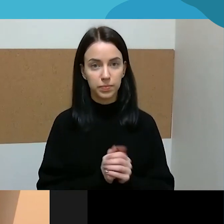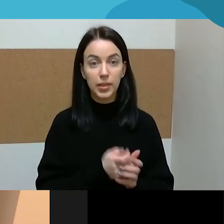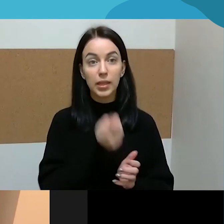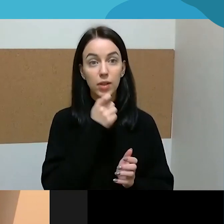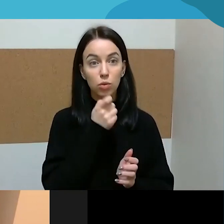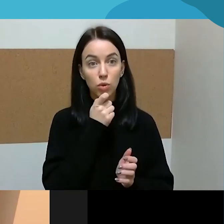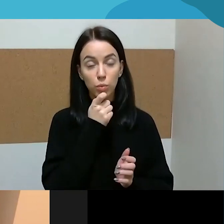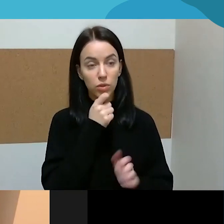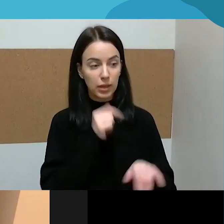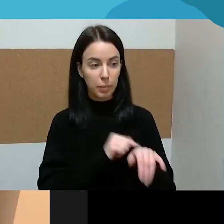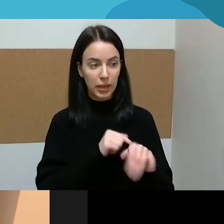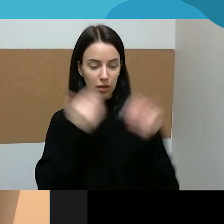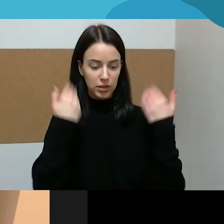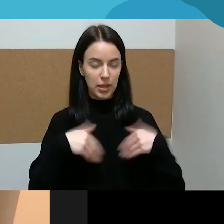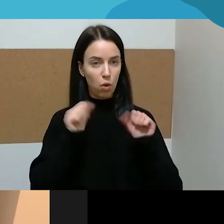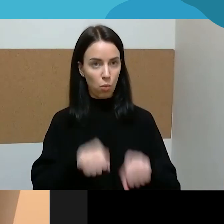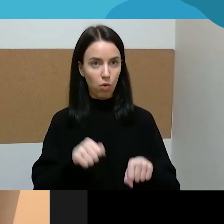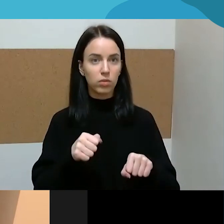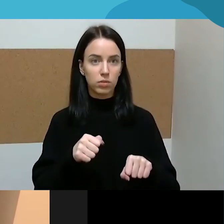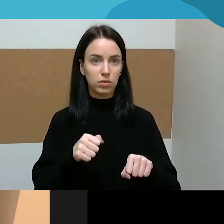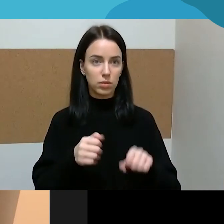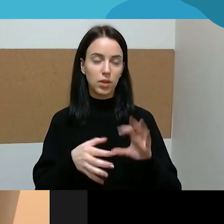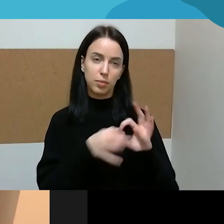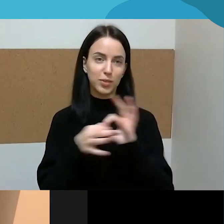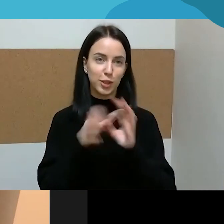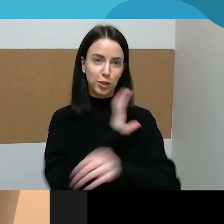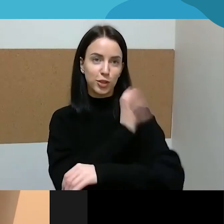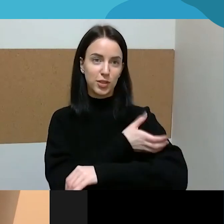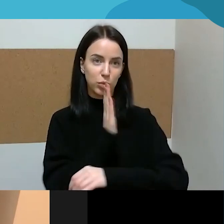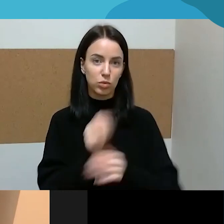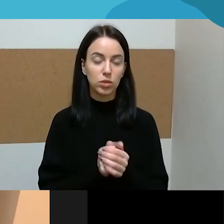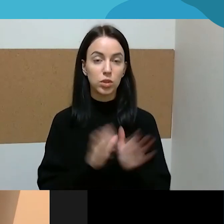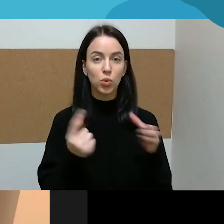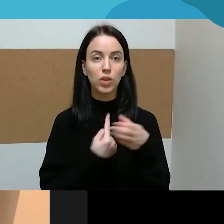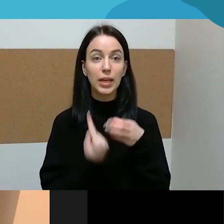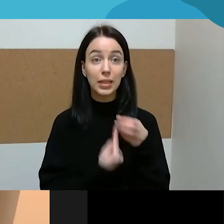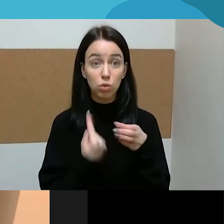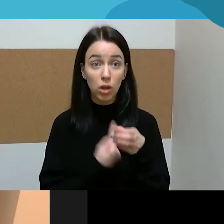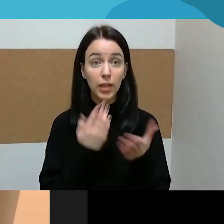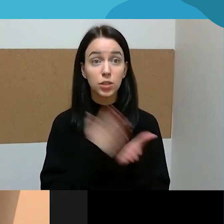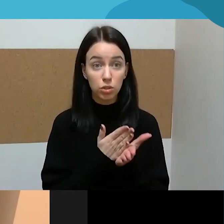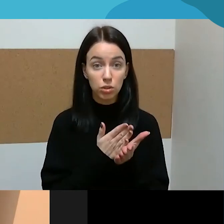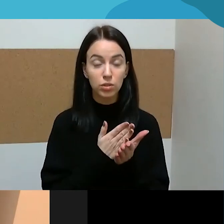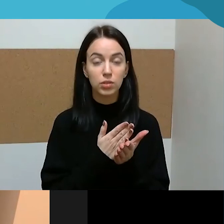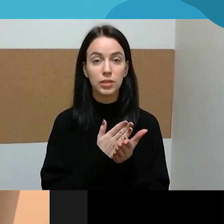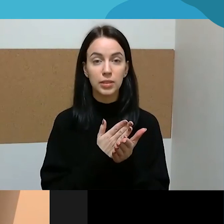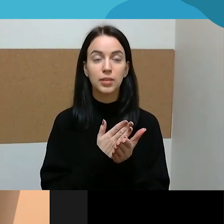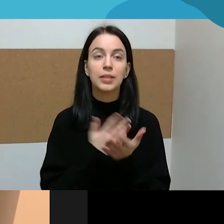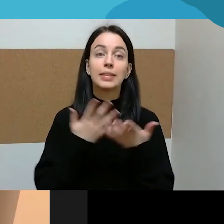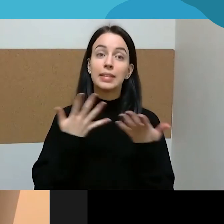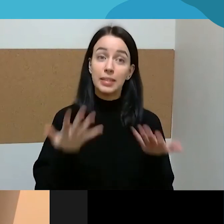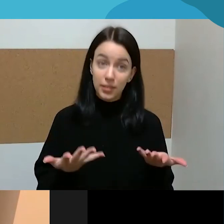gali sustiprinti ryšį, man atrodo. Tai jau, kai esi izoliacijoje, tai jau tada reikia tikrai